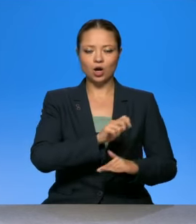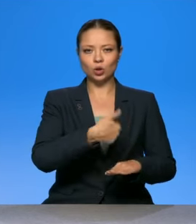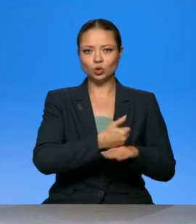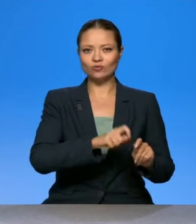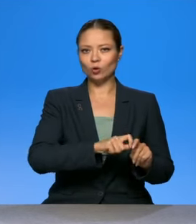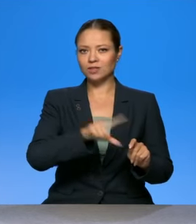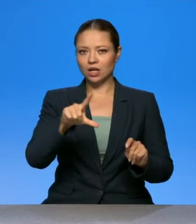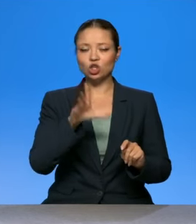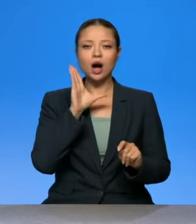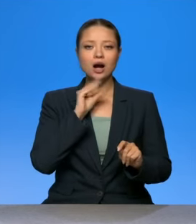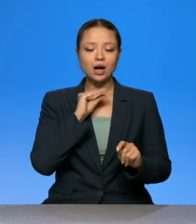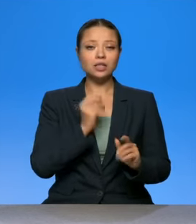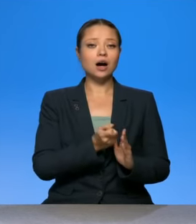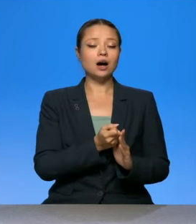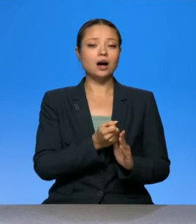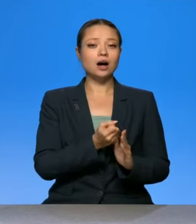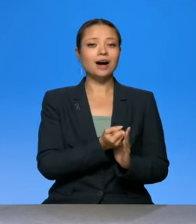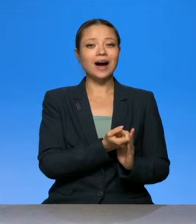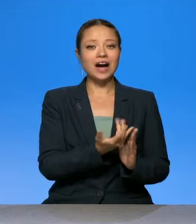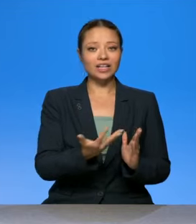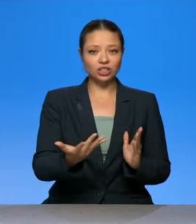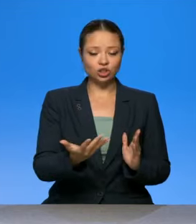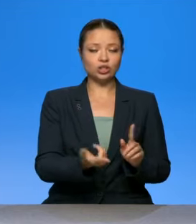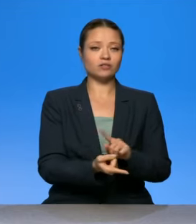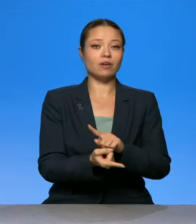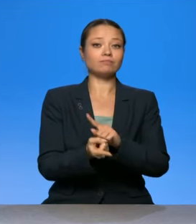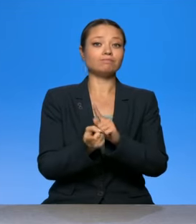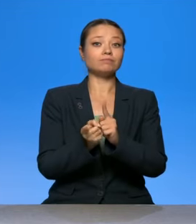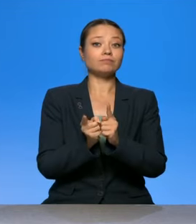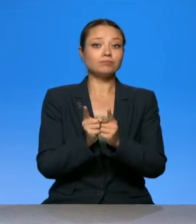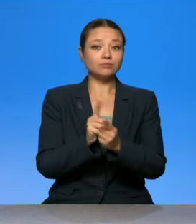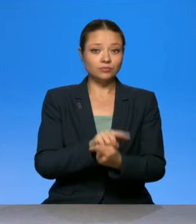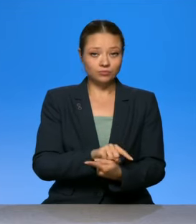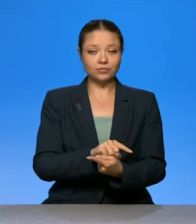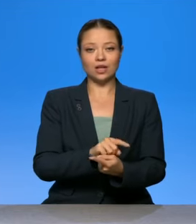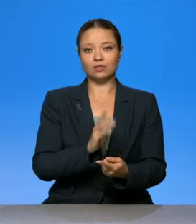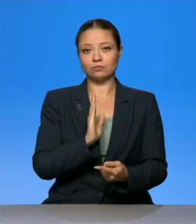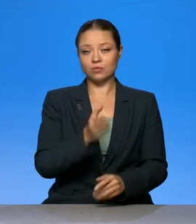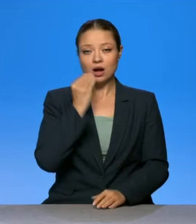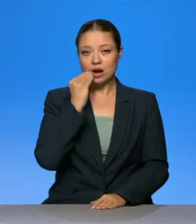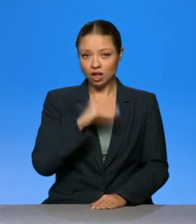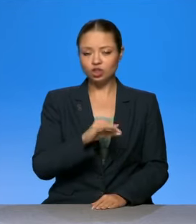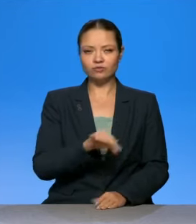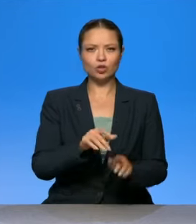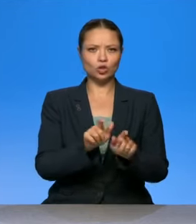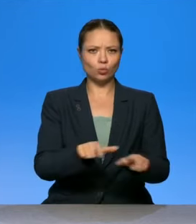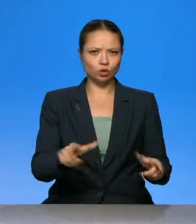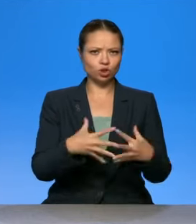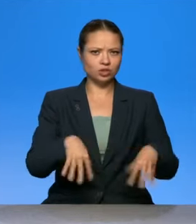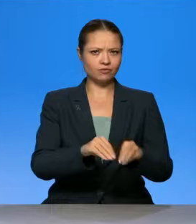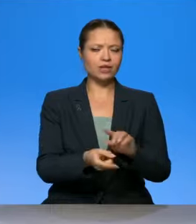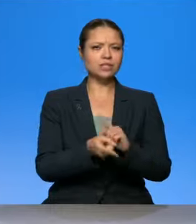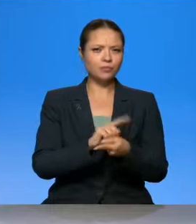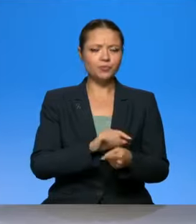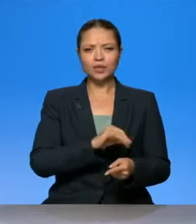когда количество, например, перейдет в новое качество, общество кардинально изменится, привычки